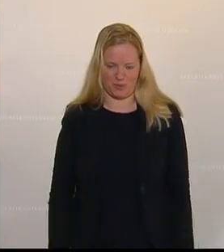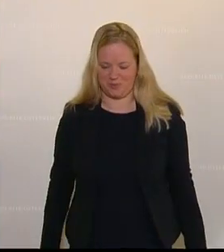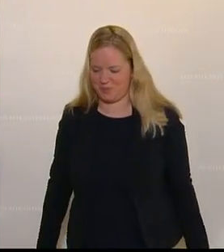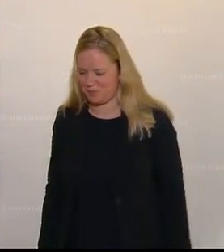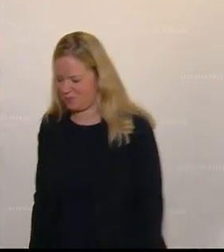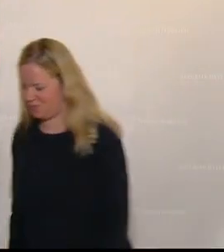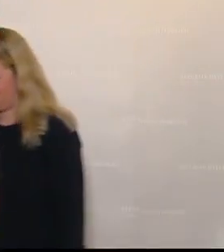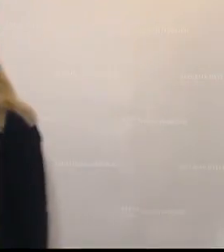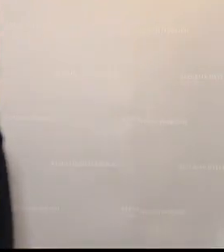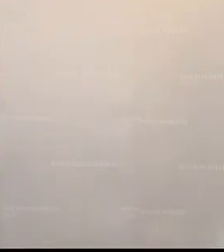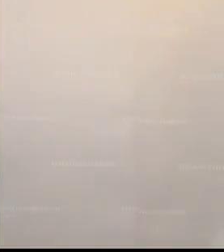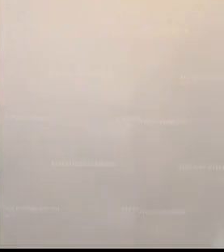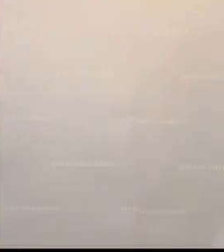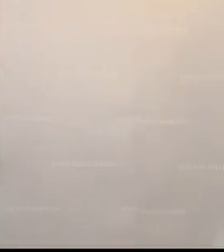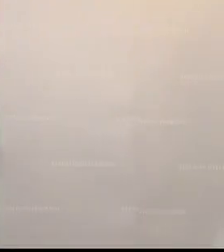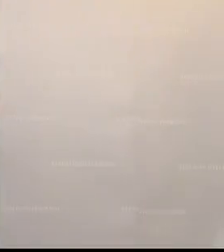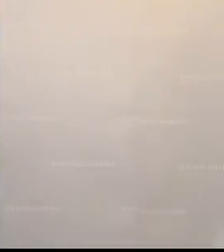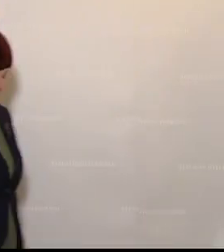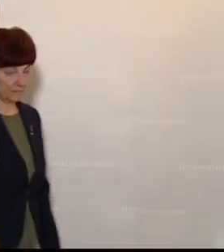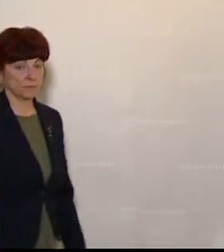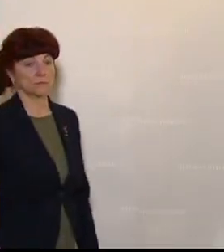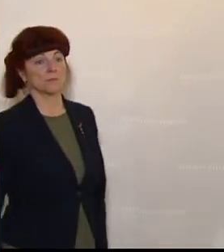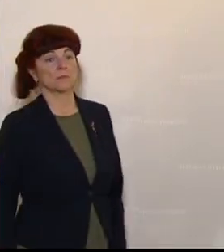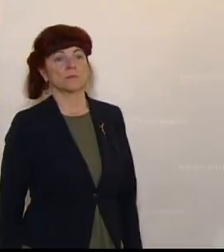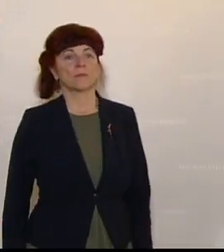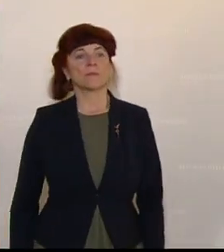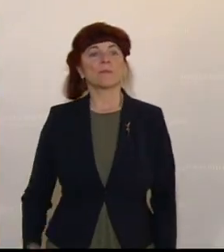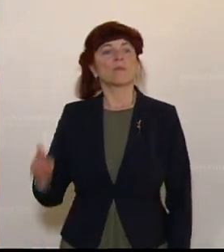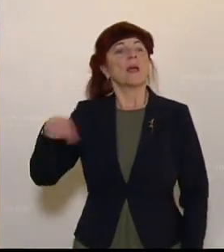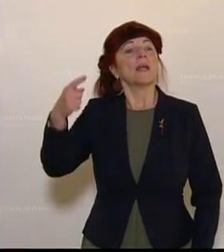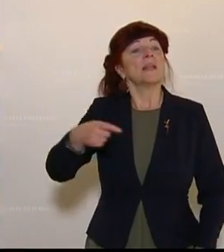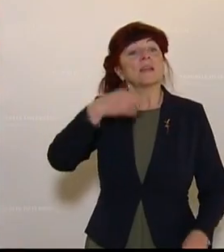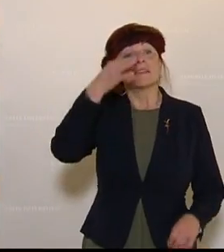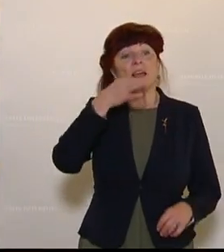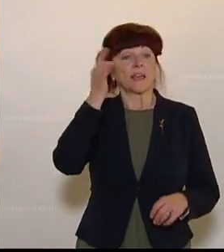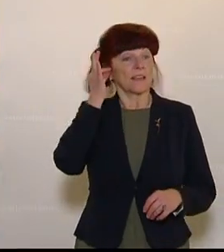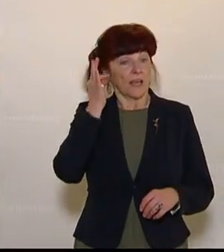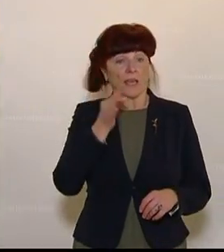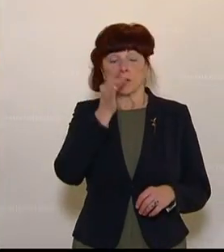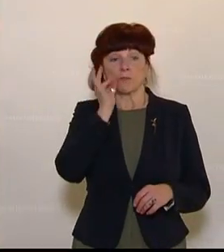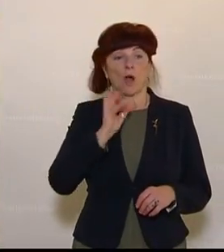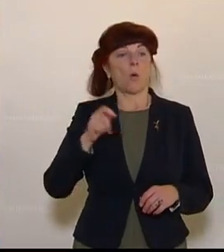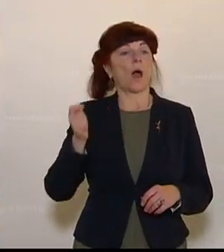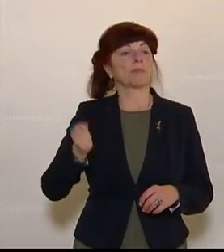Das war Peter Hauptner, der Vorsitzende des österreichischen Genossenschaftsverbands.